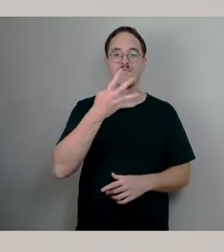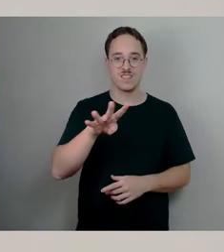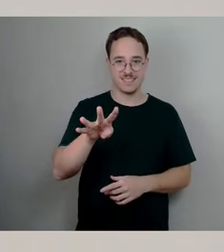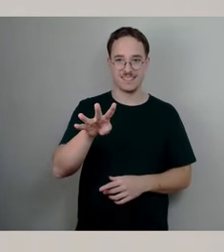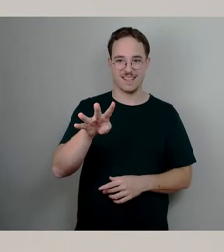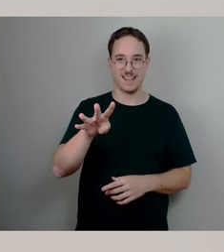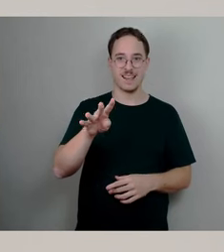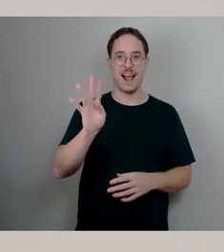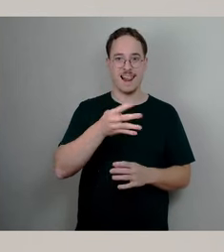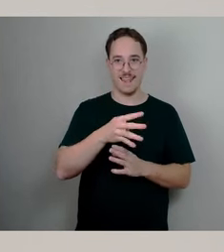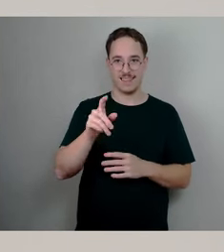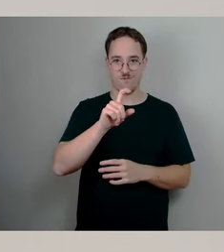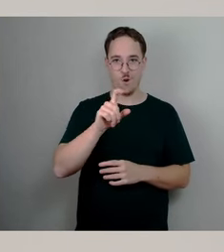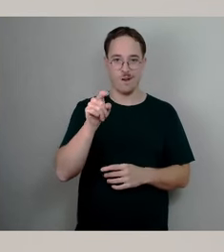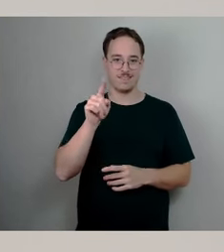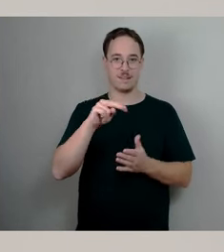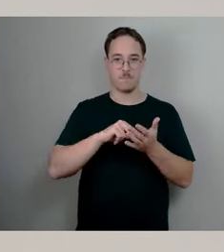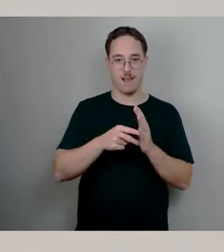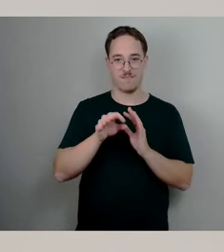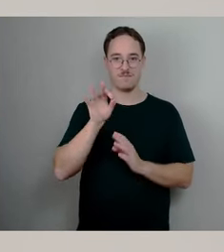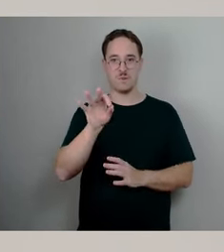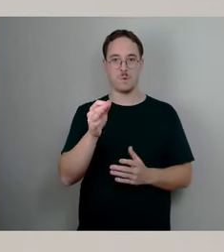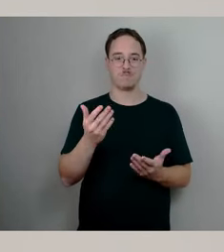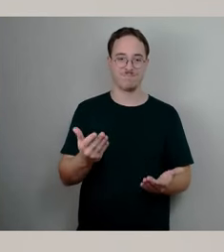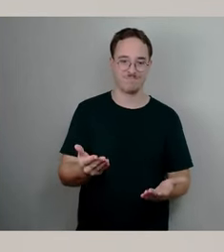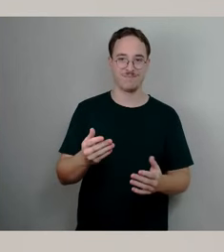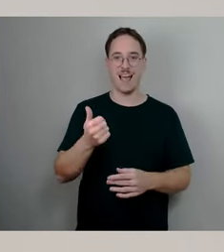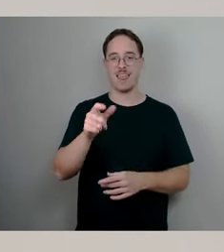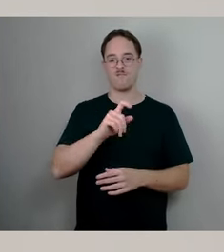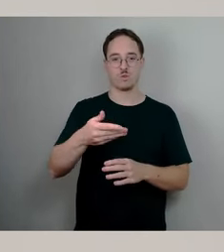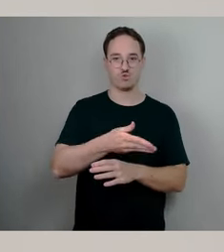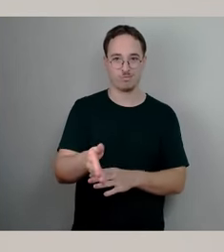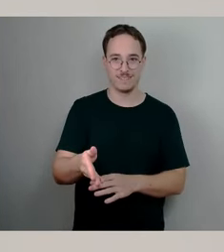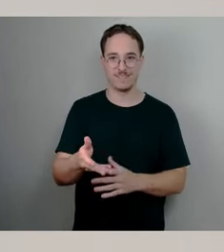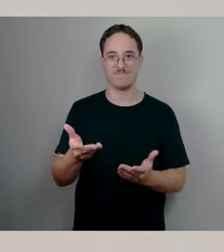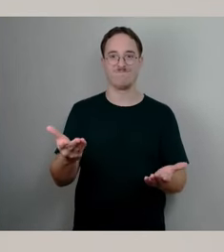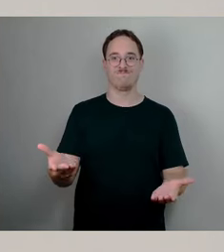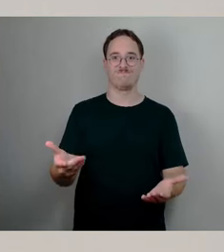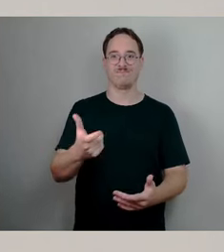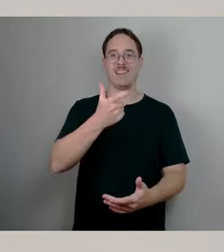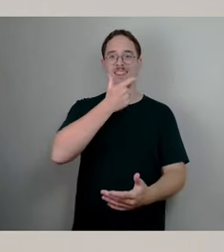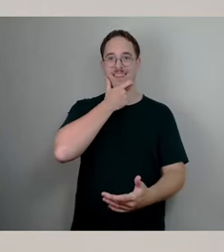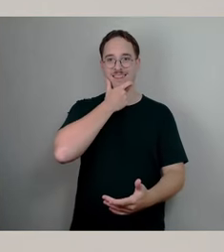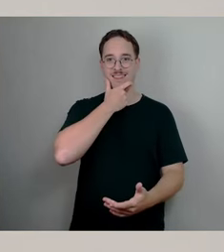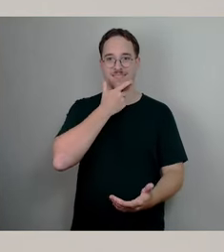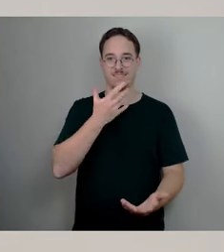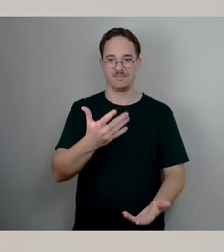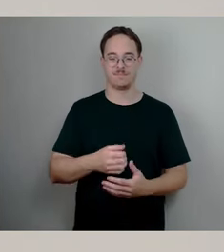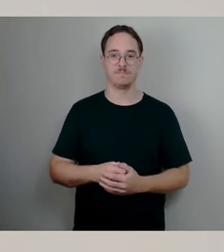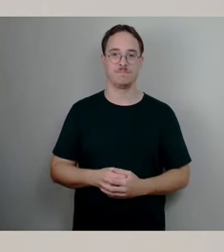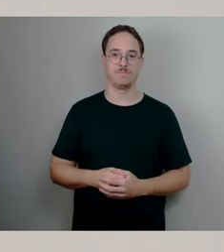Insofern hat es dort kein adäquates Signalprogramm für die Veranstaltungen gegeben. Das ist einfach